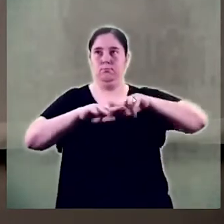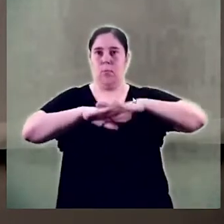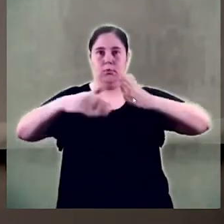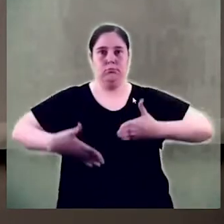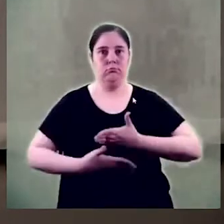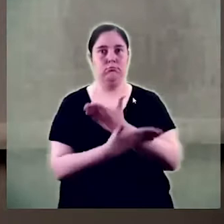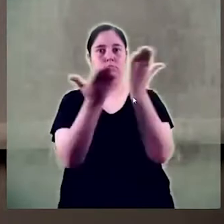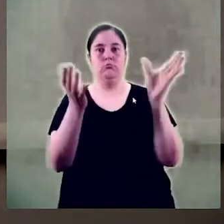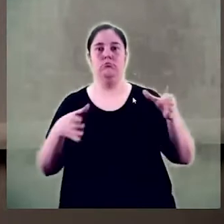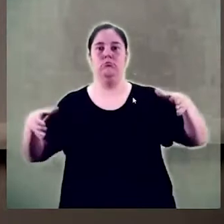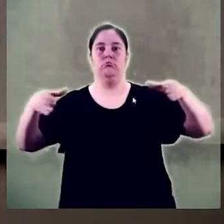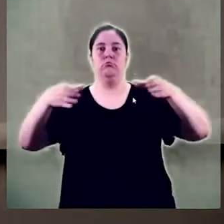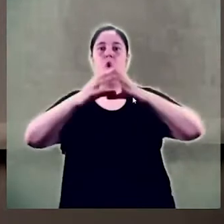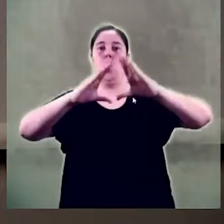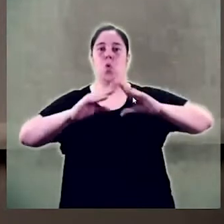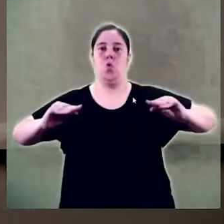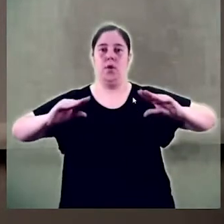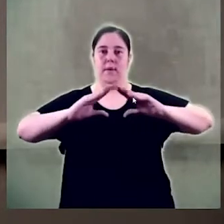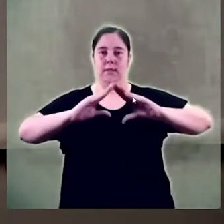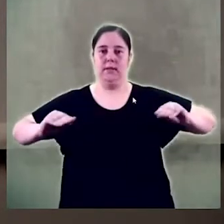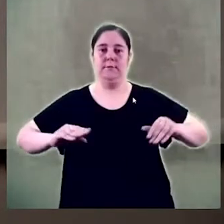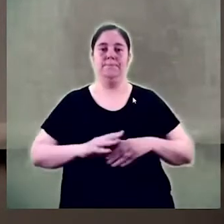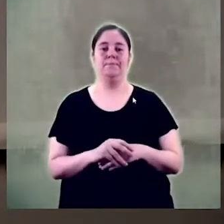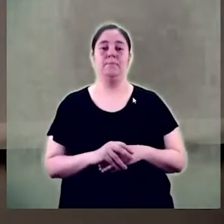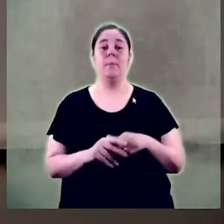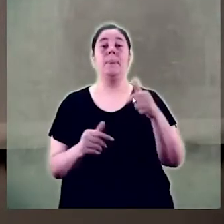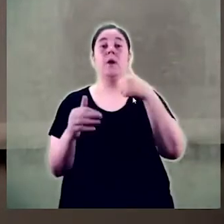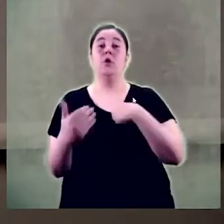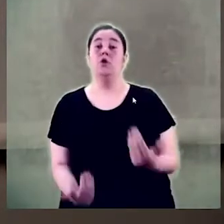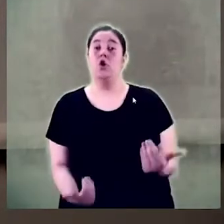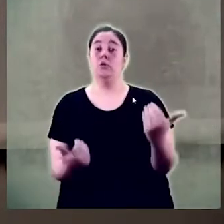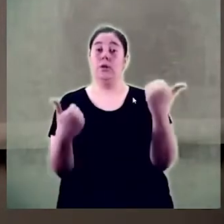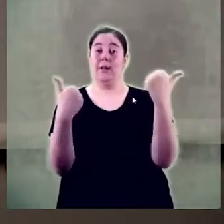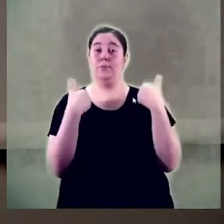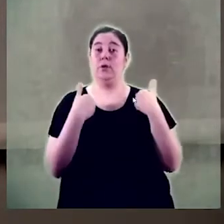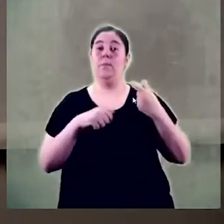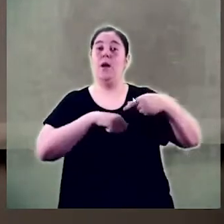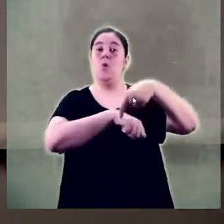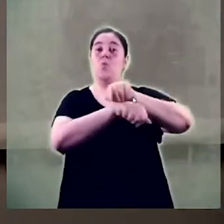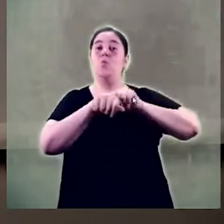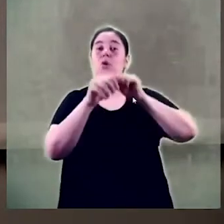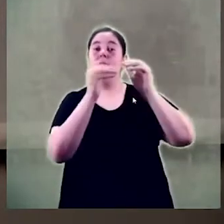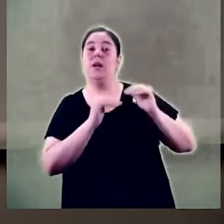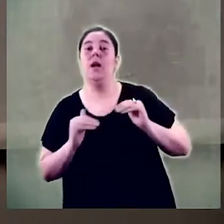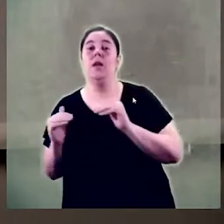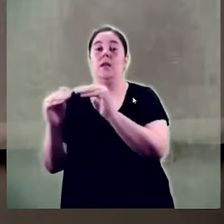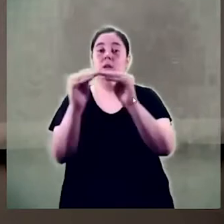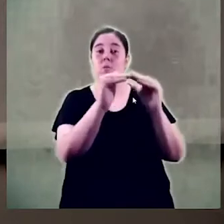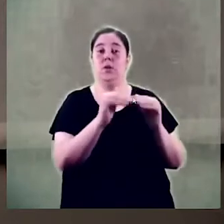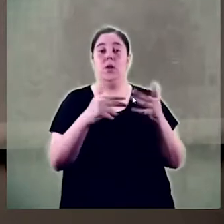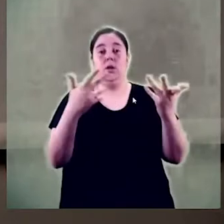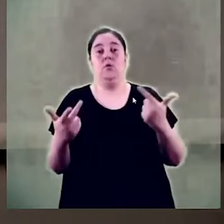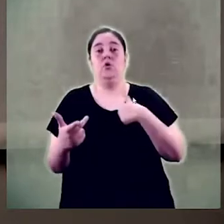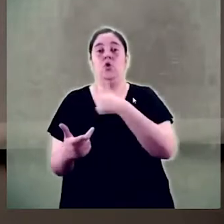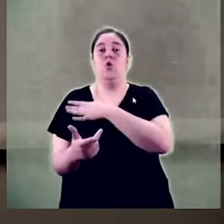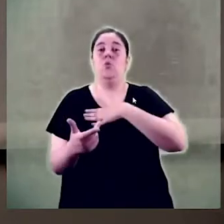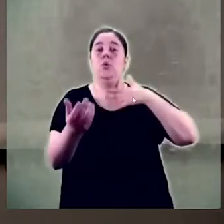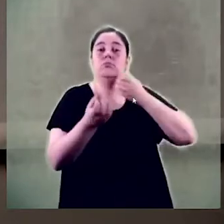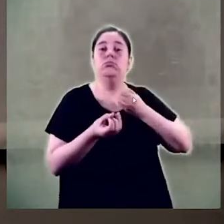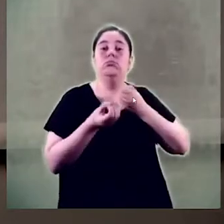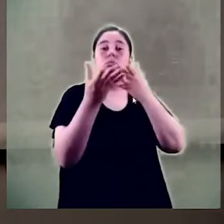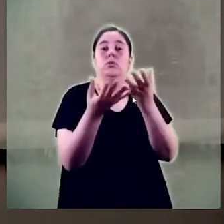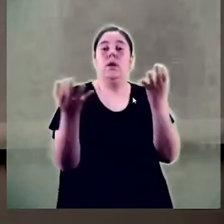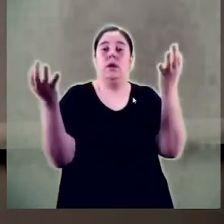Com a responsable de les polítiques d'igualtat sí que us vull dir que hem arribat a un nivell